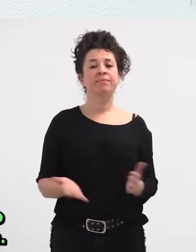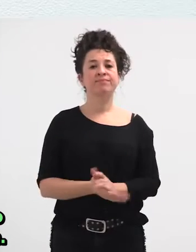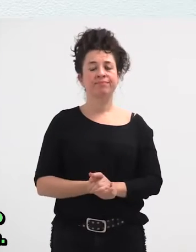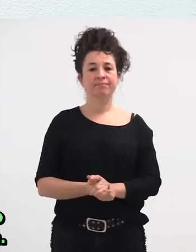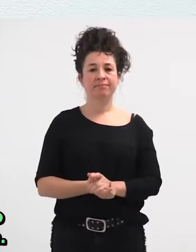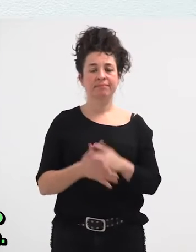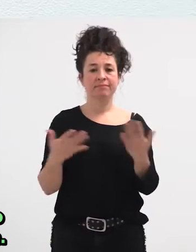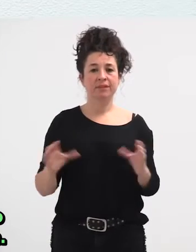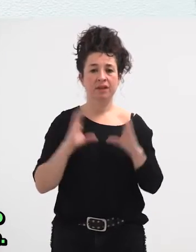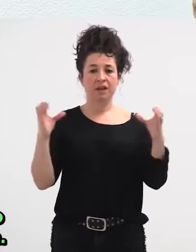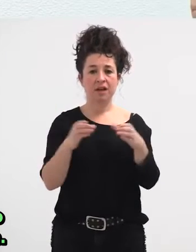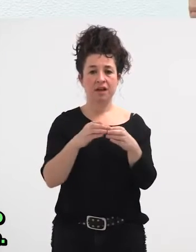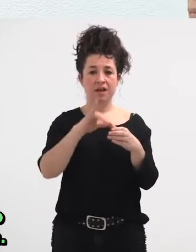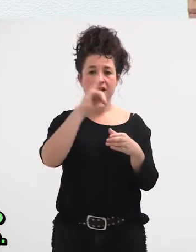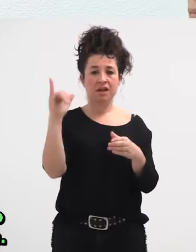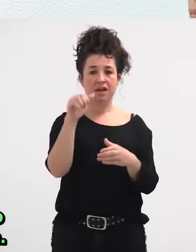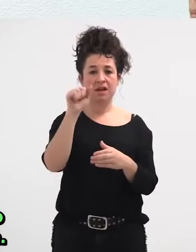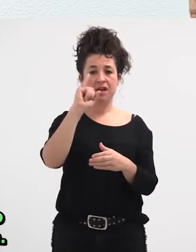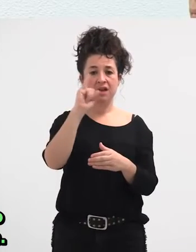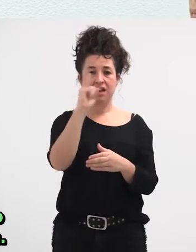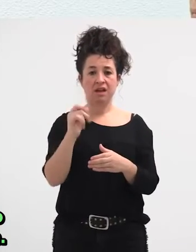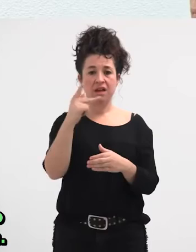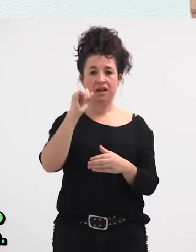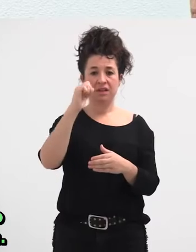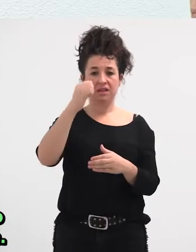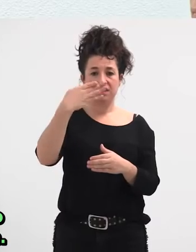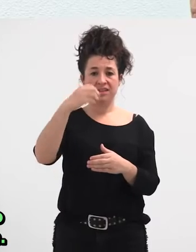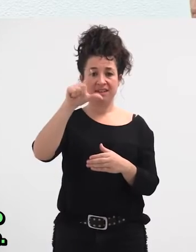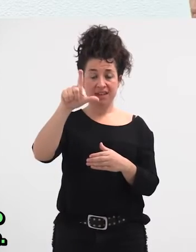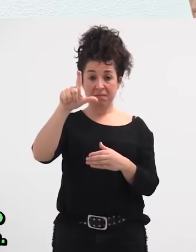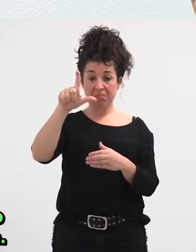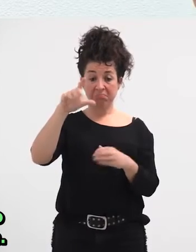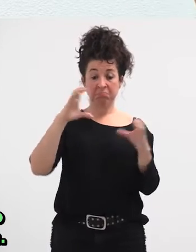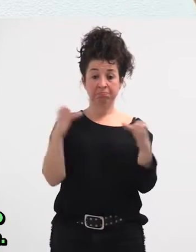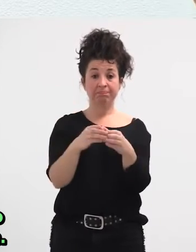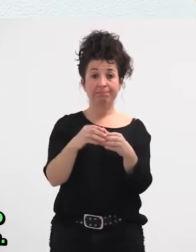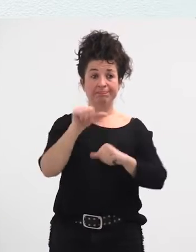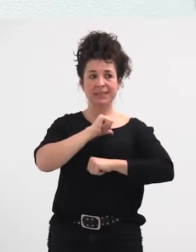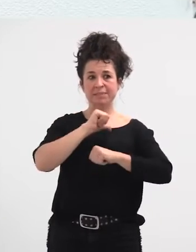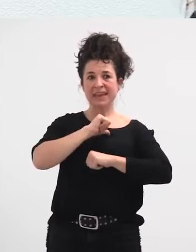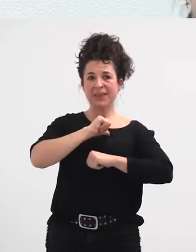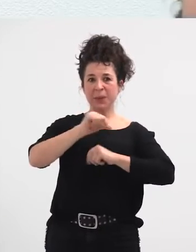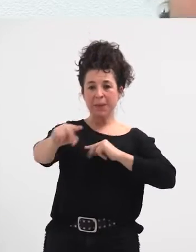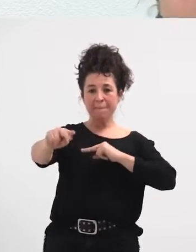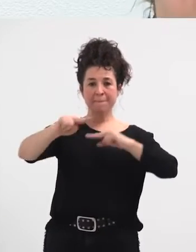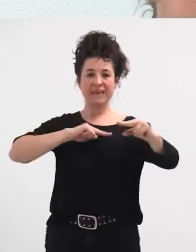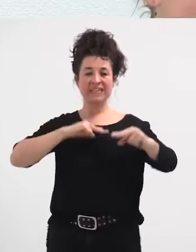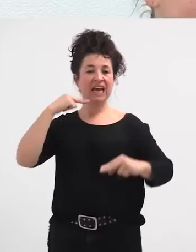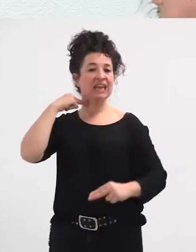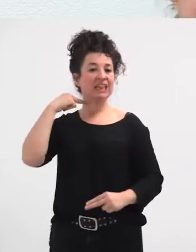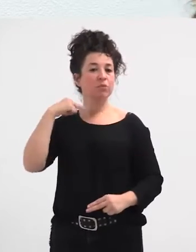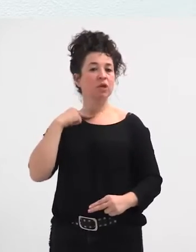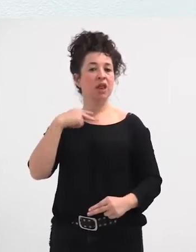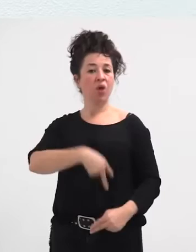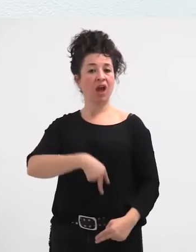eta jaizkibel konpainioa horreindik dago, aldun nagusiaren mezu baten zain, ez? Esan edizut hori da,